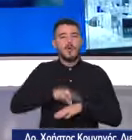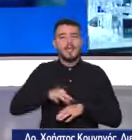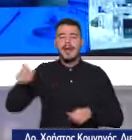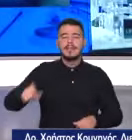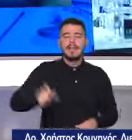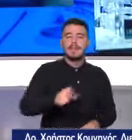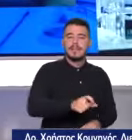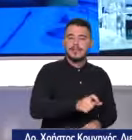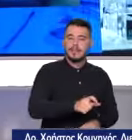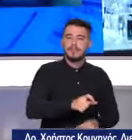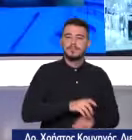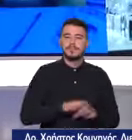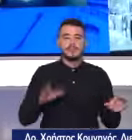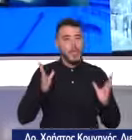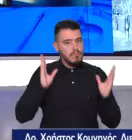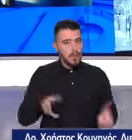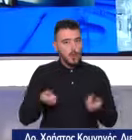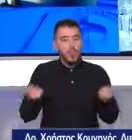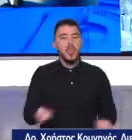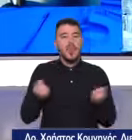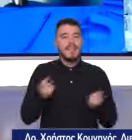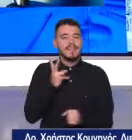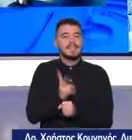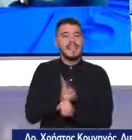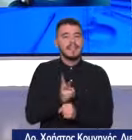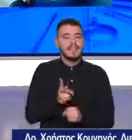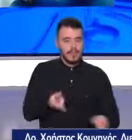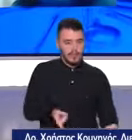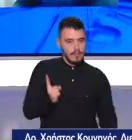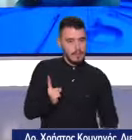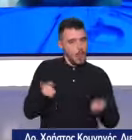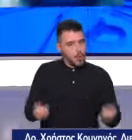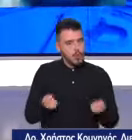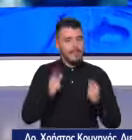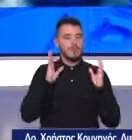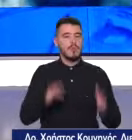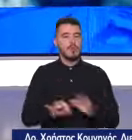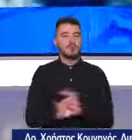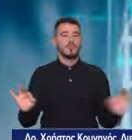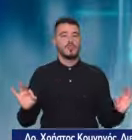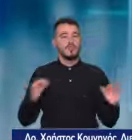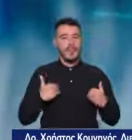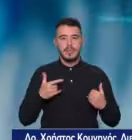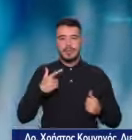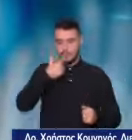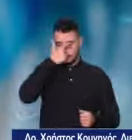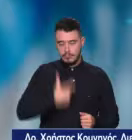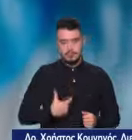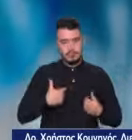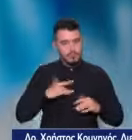οποίοι διατηρούν τη στήση τους και ακόμη και με τον καθετήρα δεν έχουμε προλάβει να τον αφαιρέσουμε. Σου λένε γιατρέ έχω τη στήση μου. Τι γίνεται.